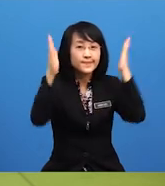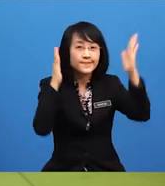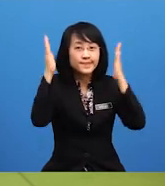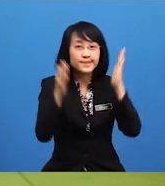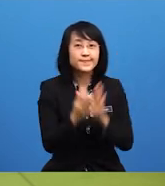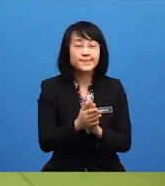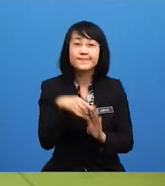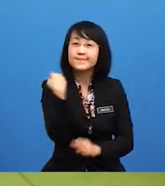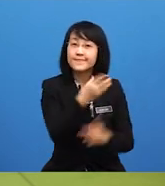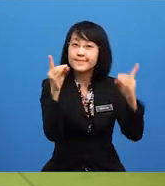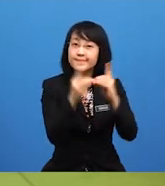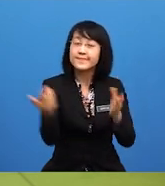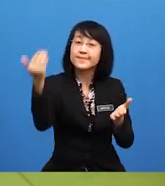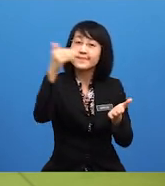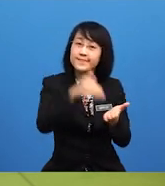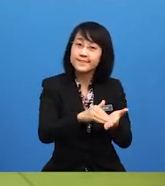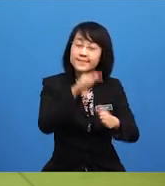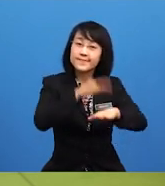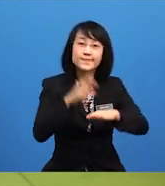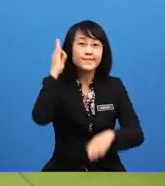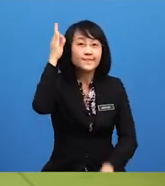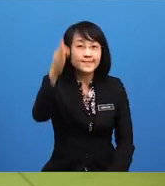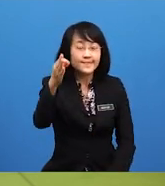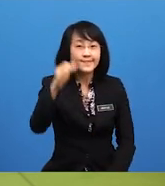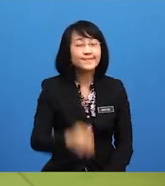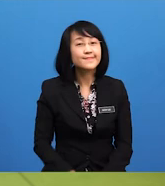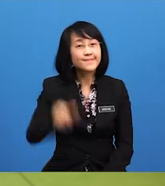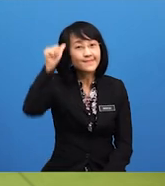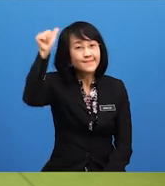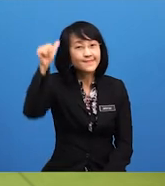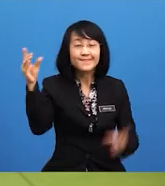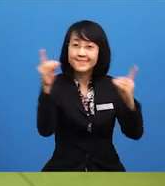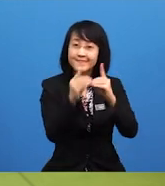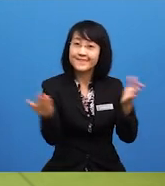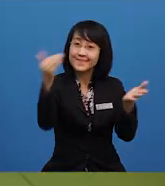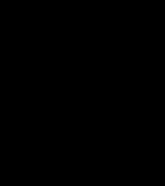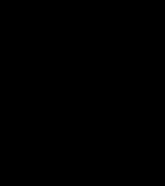kita akan berjumpa lagi pada masa datang Assalamualaikum semua jumpa lagi